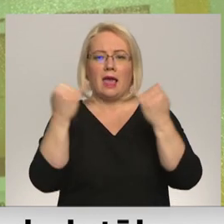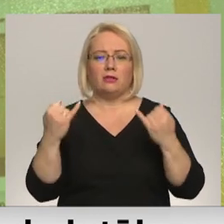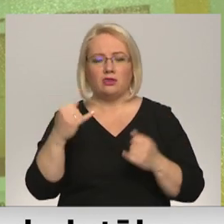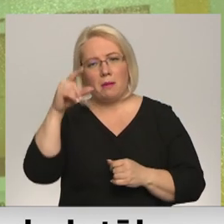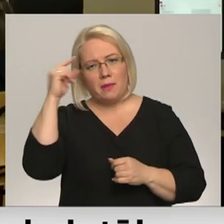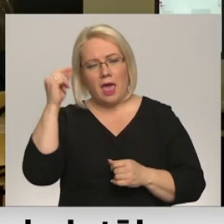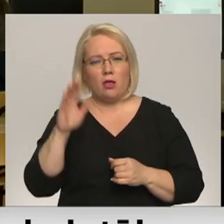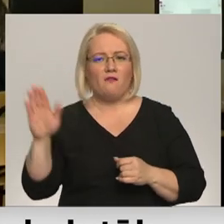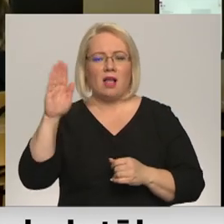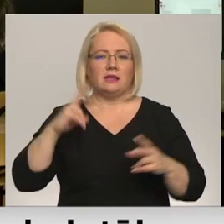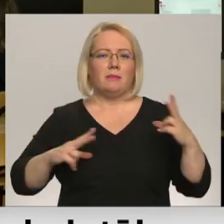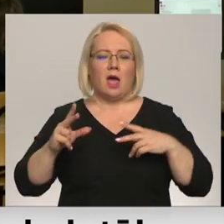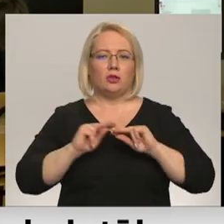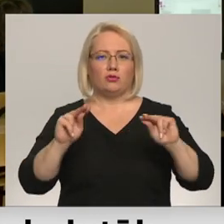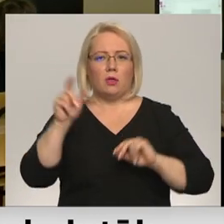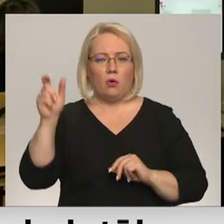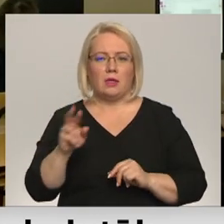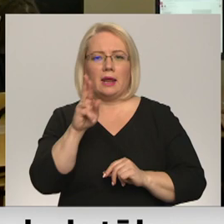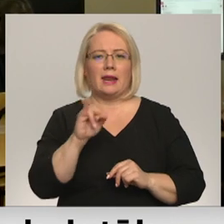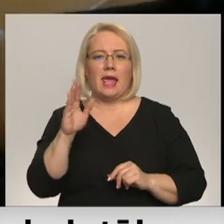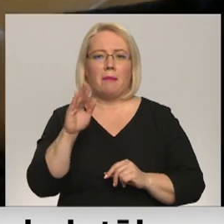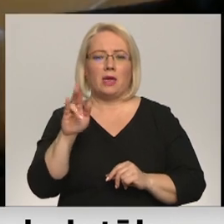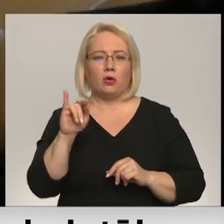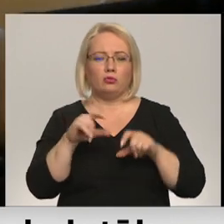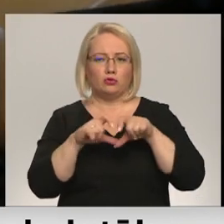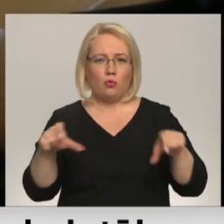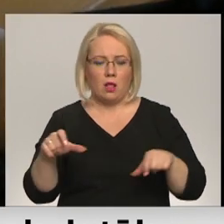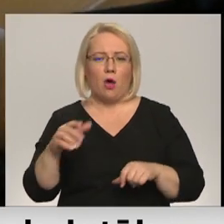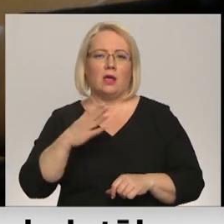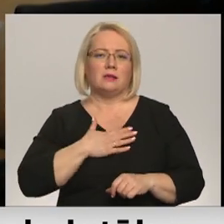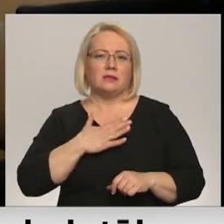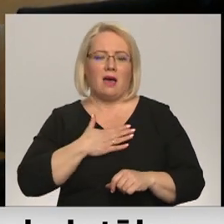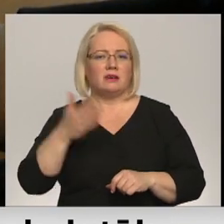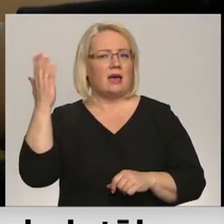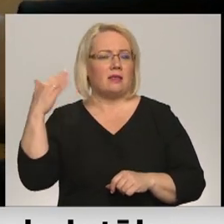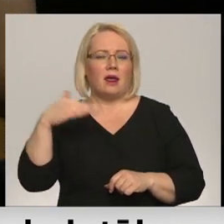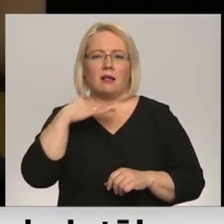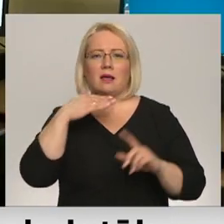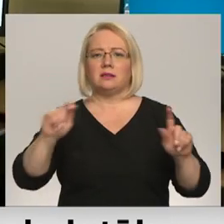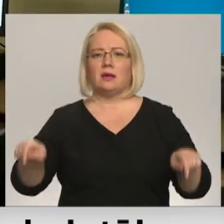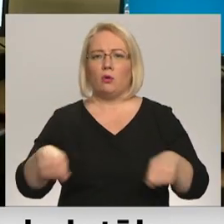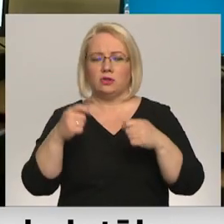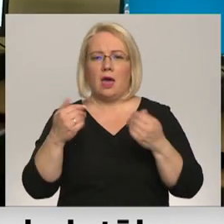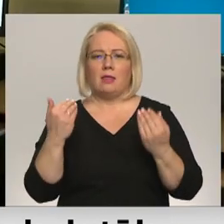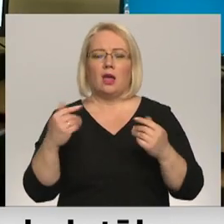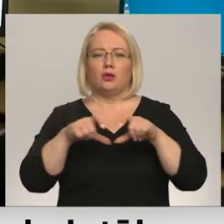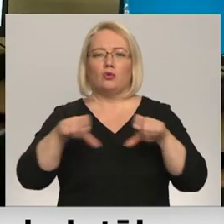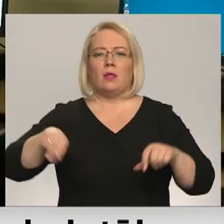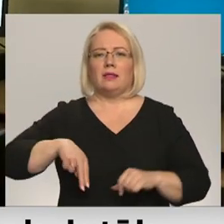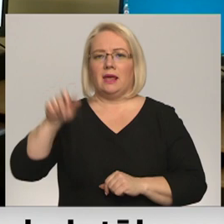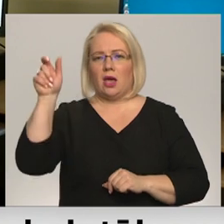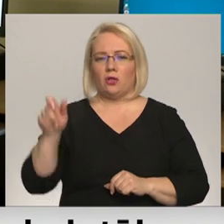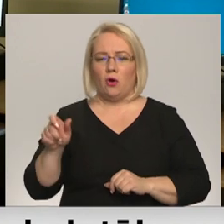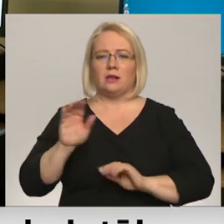valsts ģimnāzijā, kā arī Riebiņu vidusskolā, kur vienlaikus ir arī savas kādreizējās klases audzinātājas tagad skolas direktores